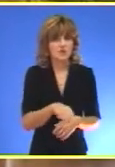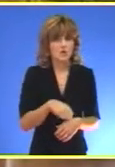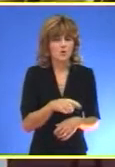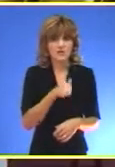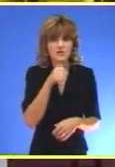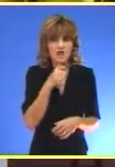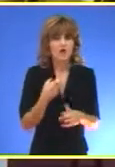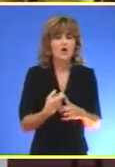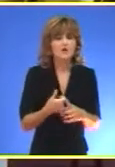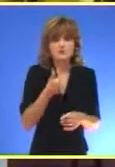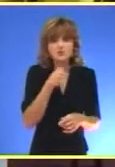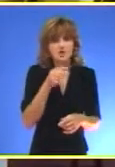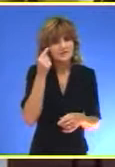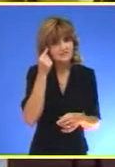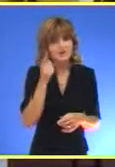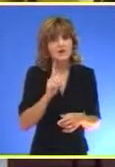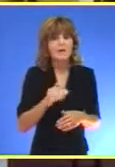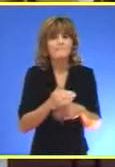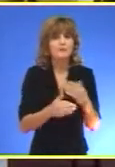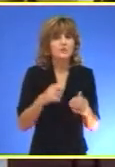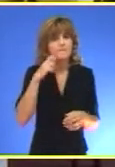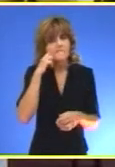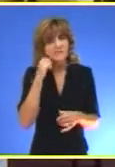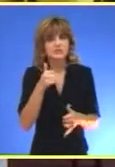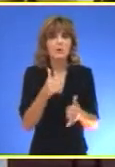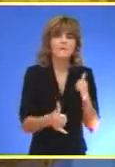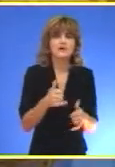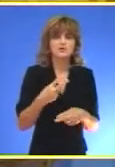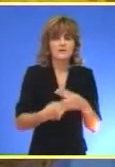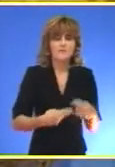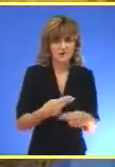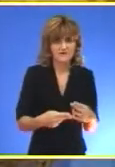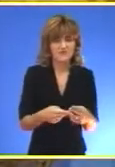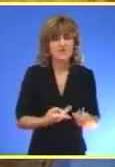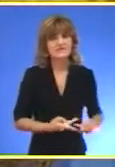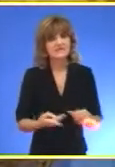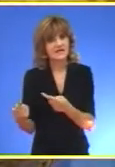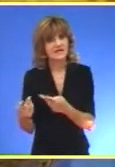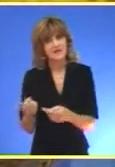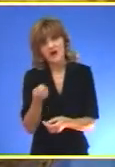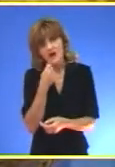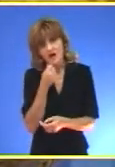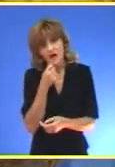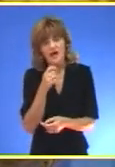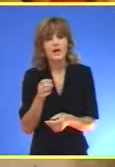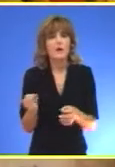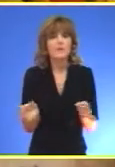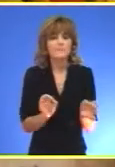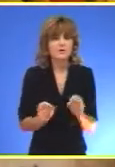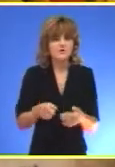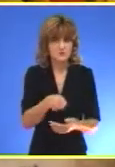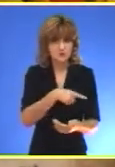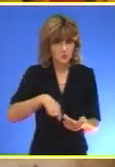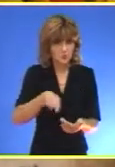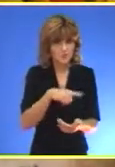košer Što znači da se ne mešaju mesni i mlečni proizvodi A serviranje hrane je takođe u posebnim sudovima